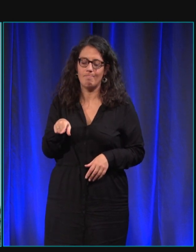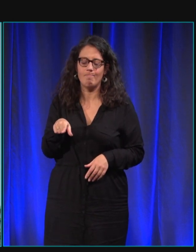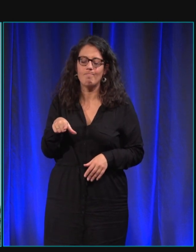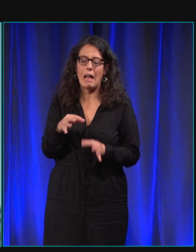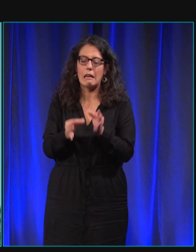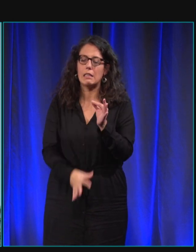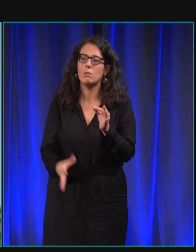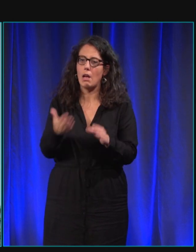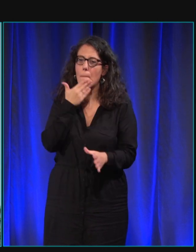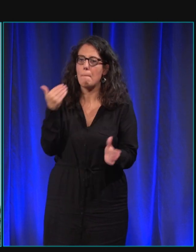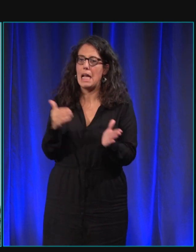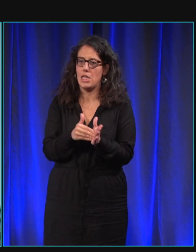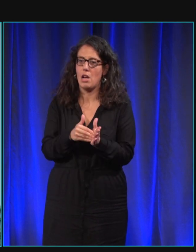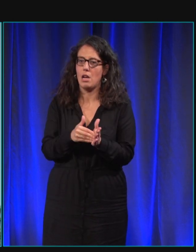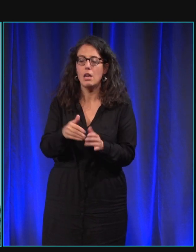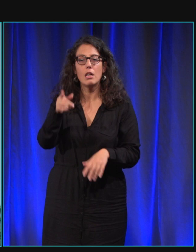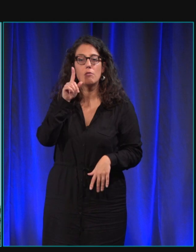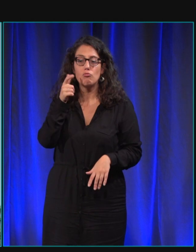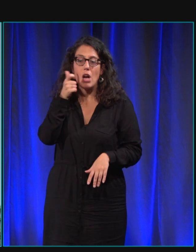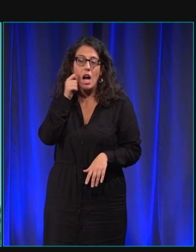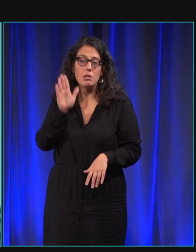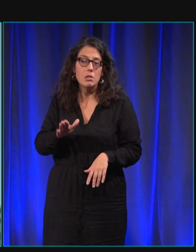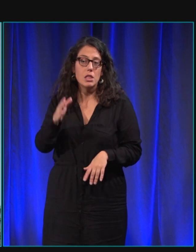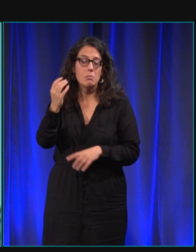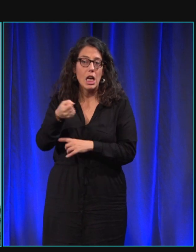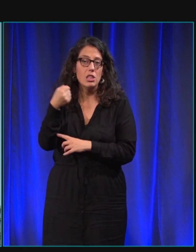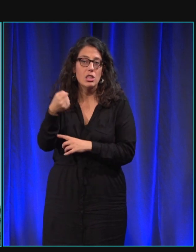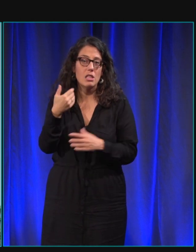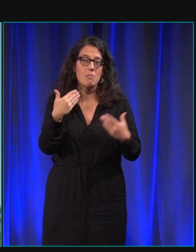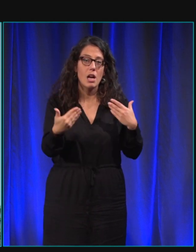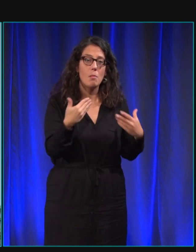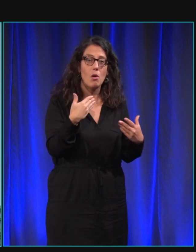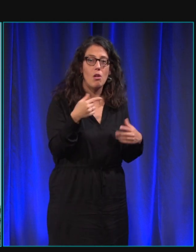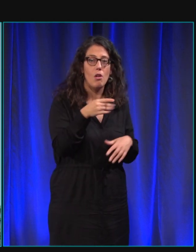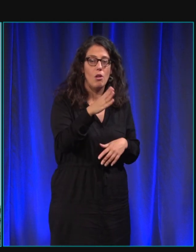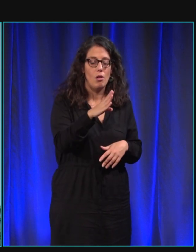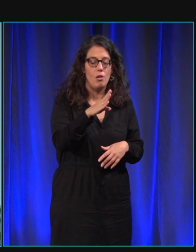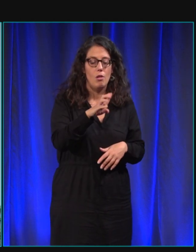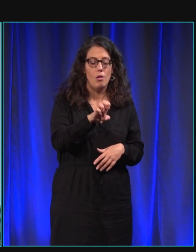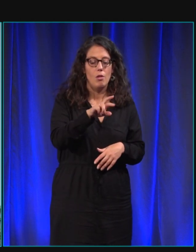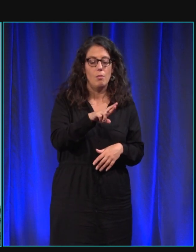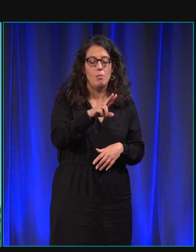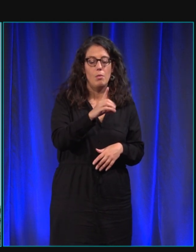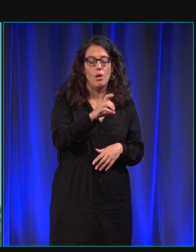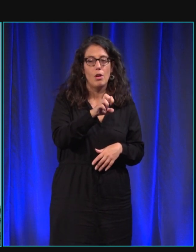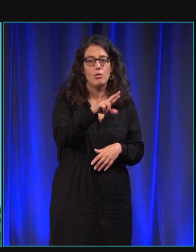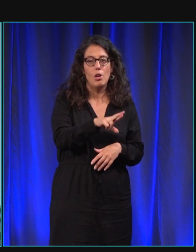résultats c'est une race de chiens de berger contrairement au border collie c'est pas une race de chiens de troupeau